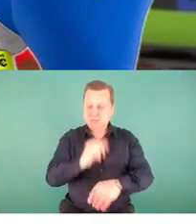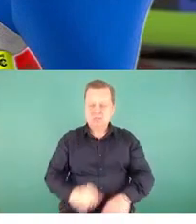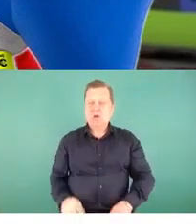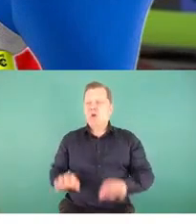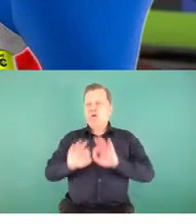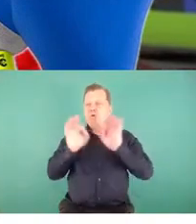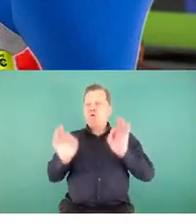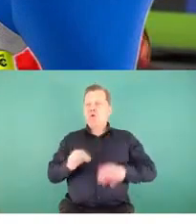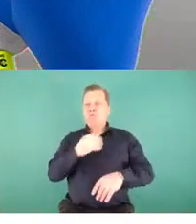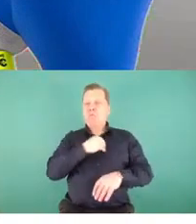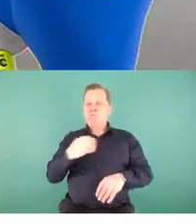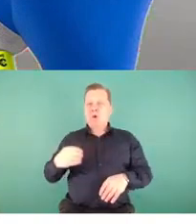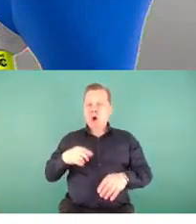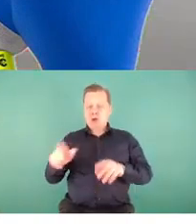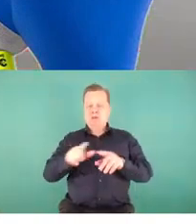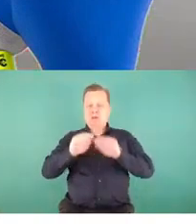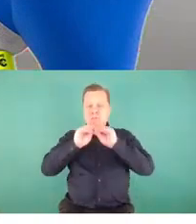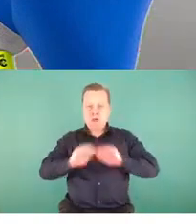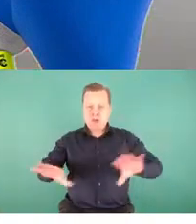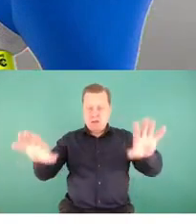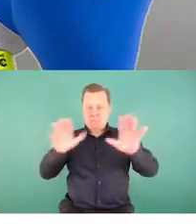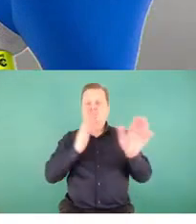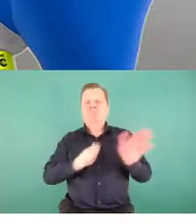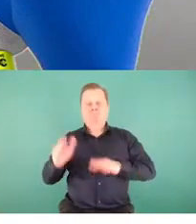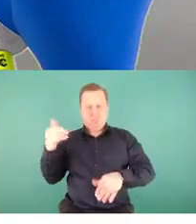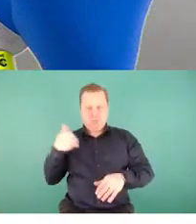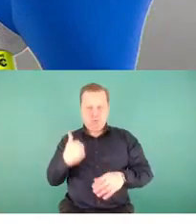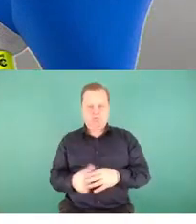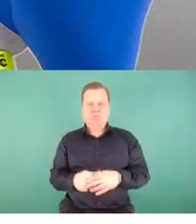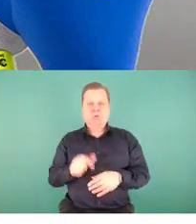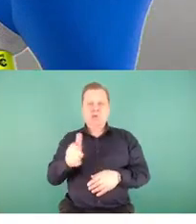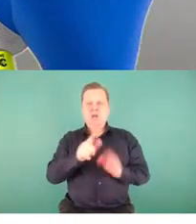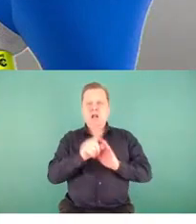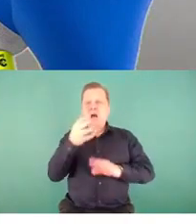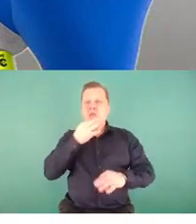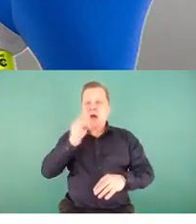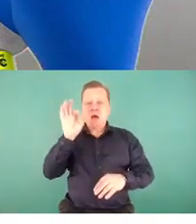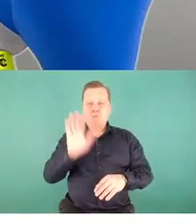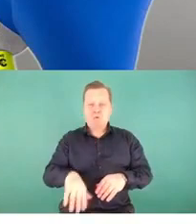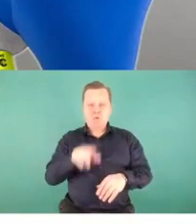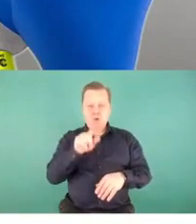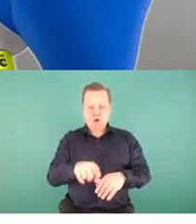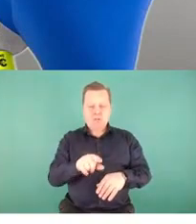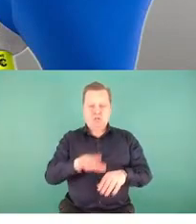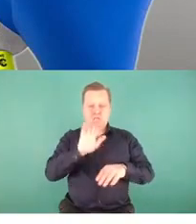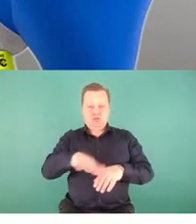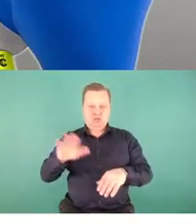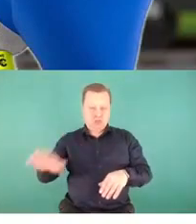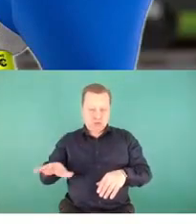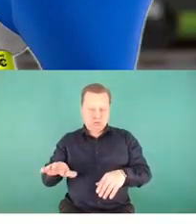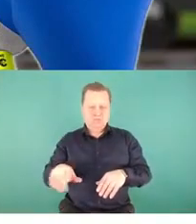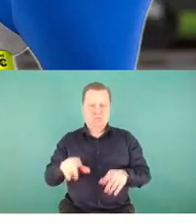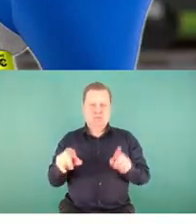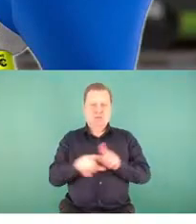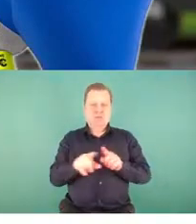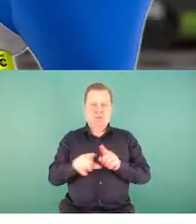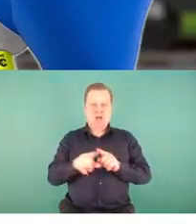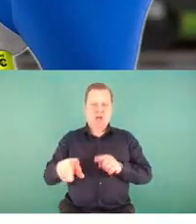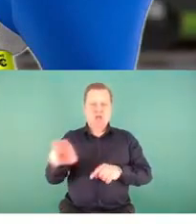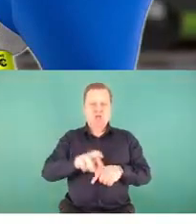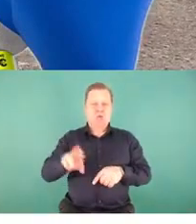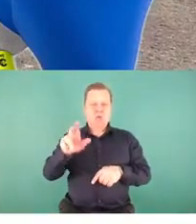kampania medialna, której głównymi odbiorcami są najmłodsi pasażerowie kolei i użytkownicy ruchu drogowego.